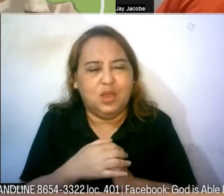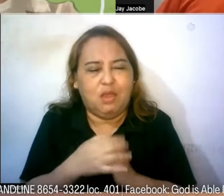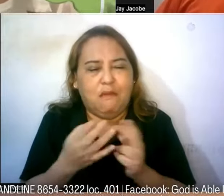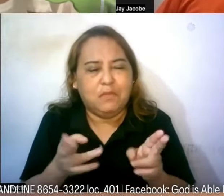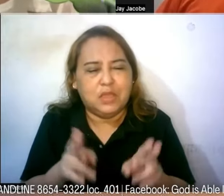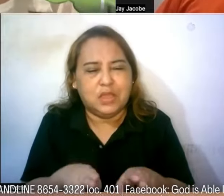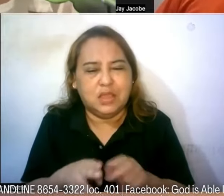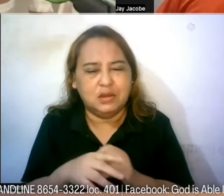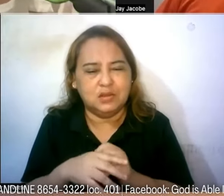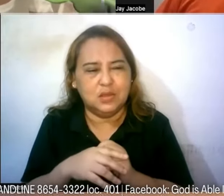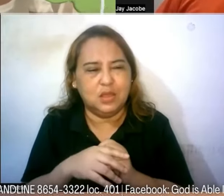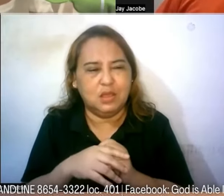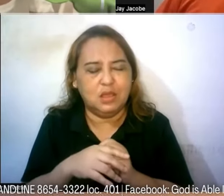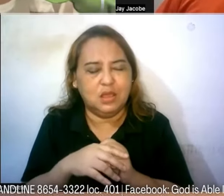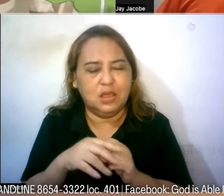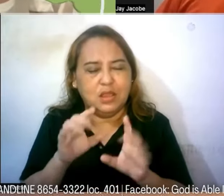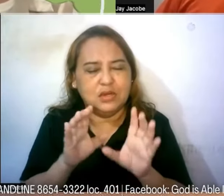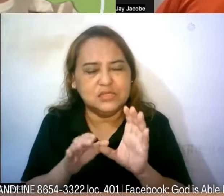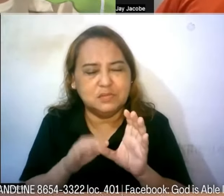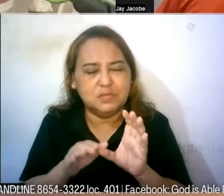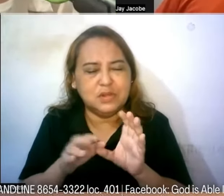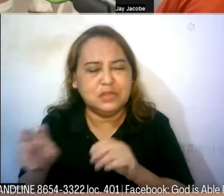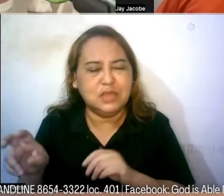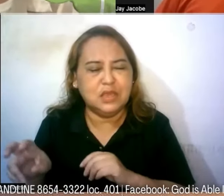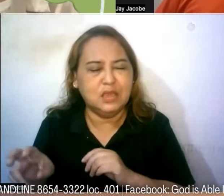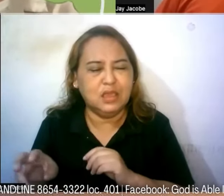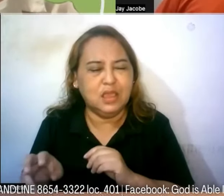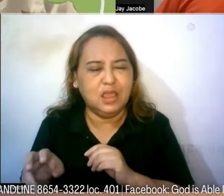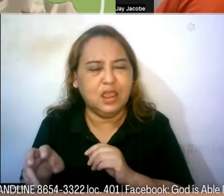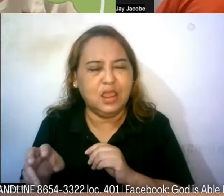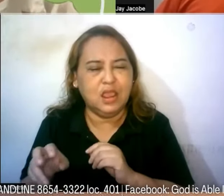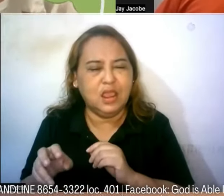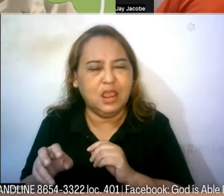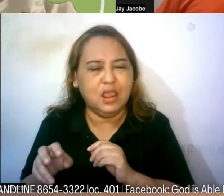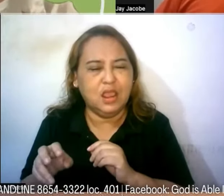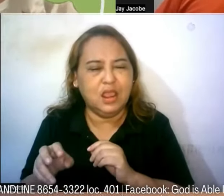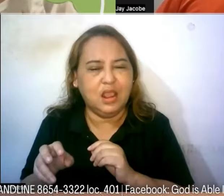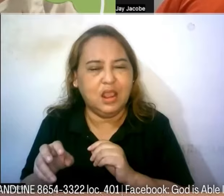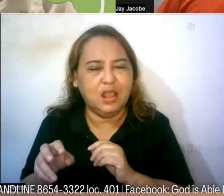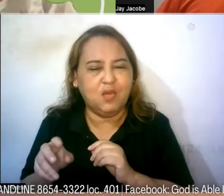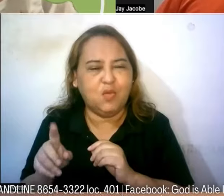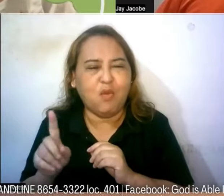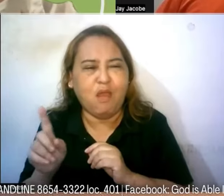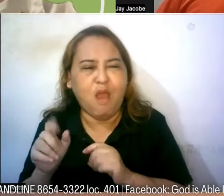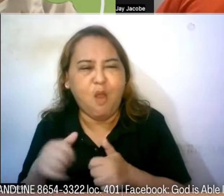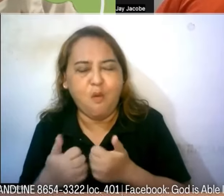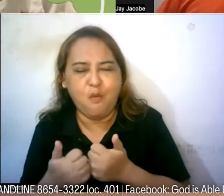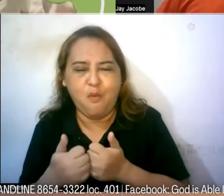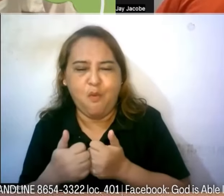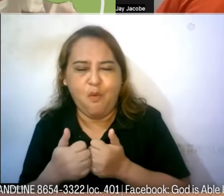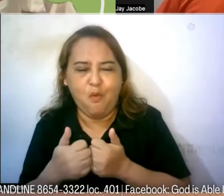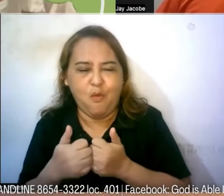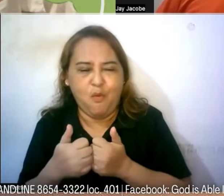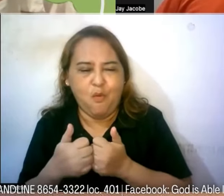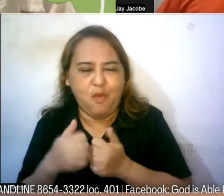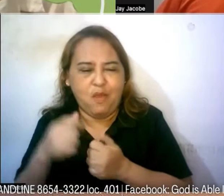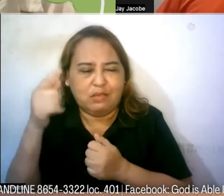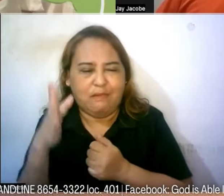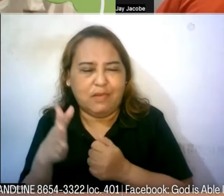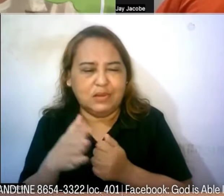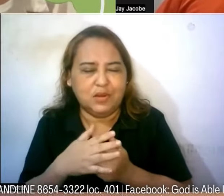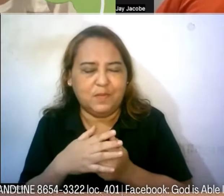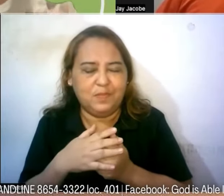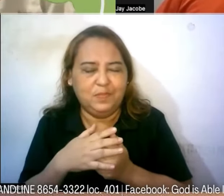sa inyong relasyon sa iyong pamilya curious ako malaman paano kayo hinubog ng karanasan mo para palakasin